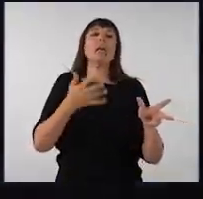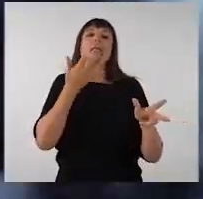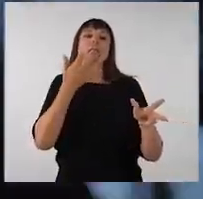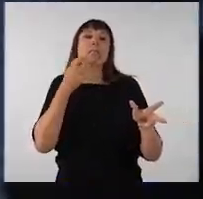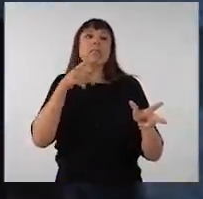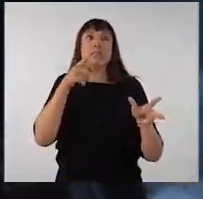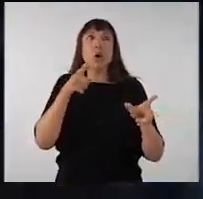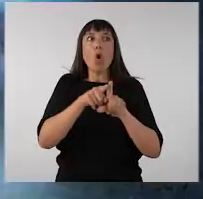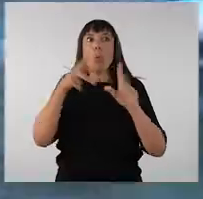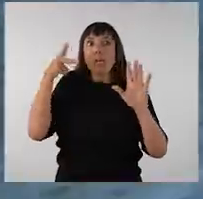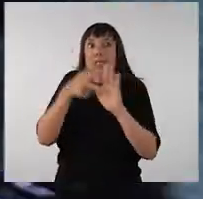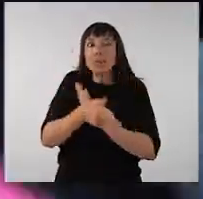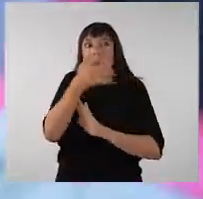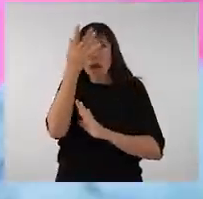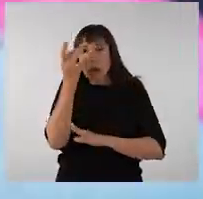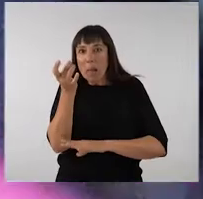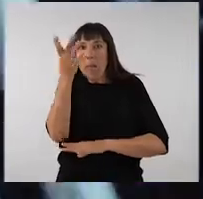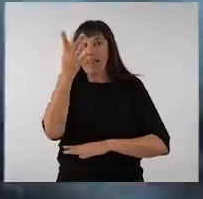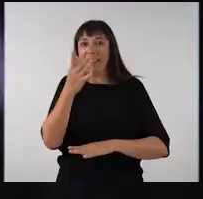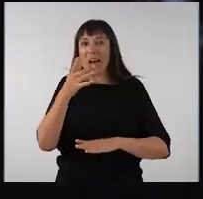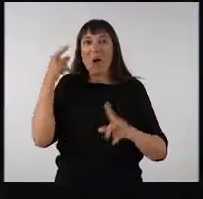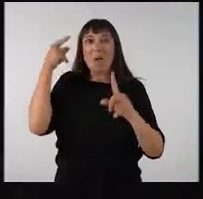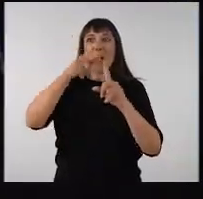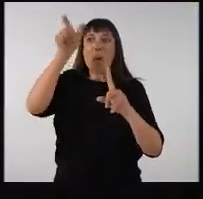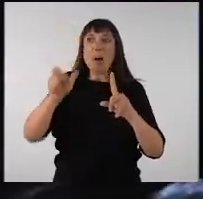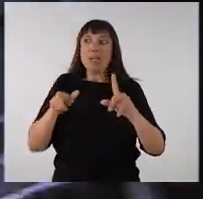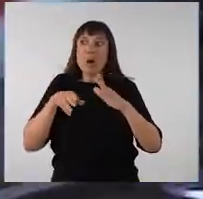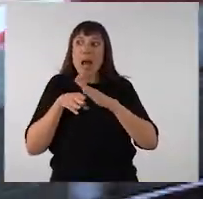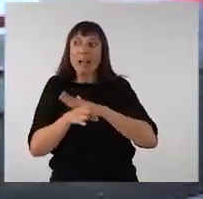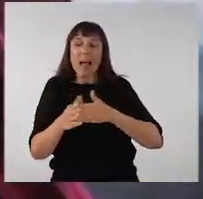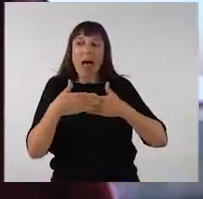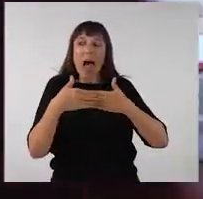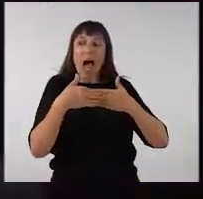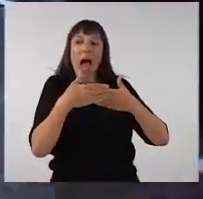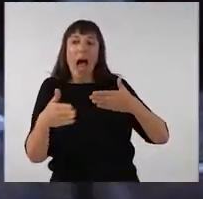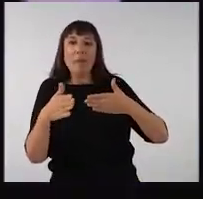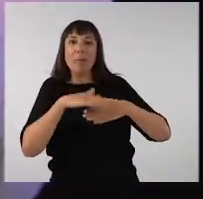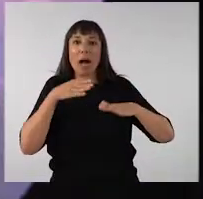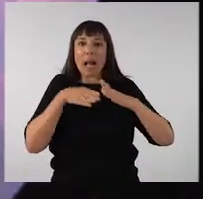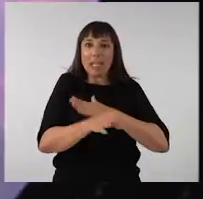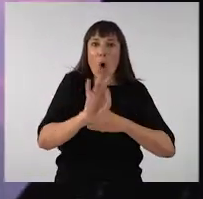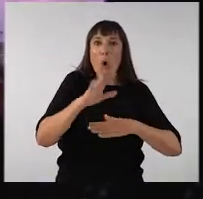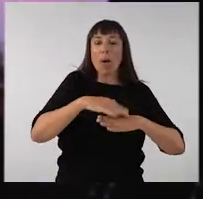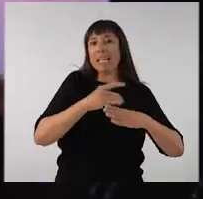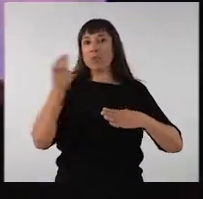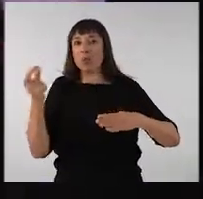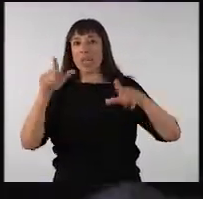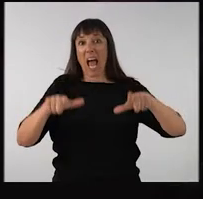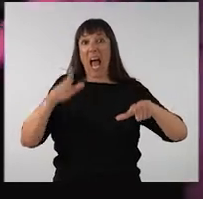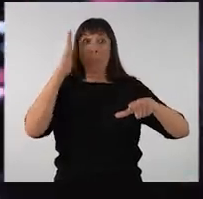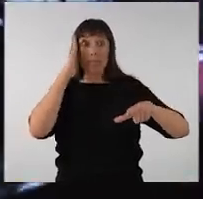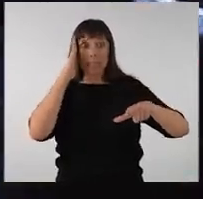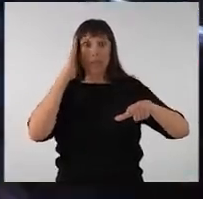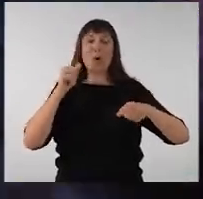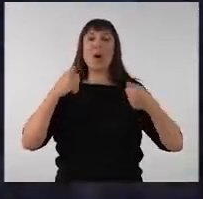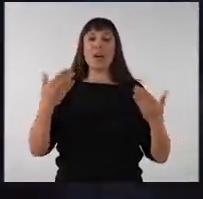hotel, no? I s'ha d'inventar tota una història perquè el recepcionista li obri la porta tant per entrar a l'habitació com per sortir. Llavors,